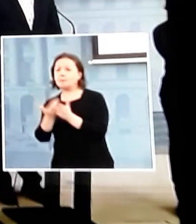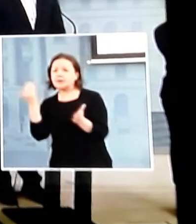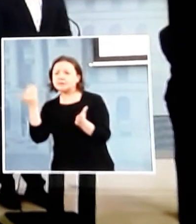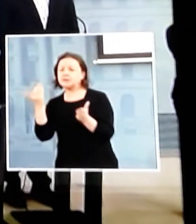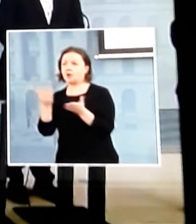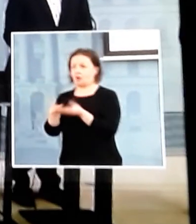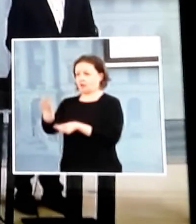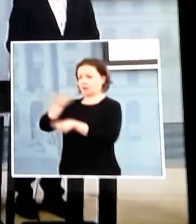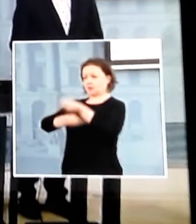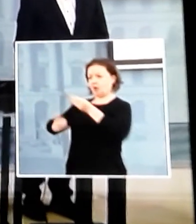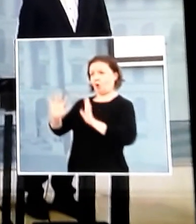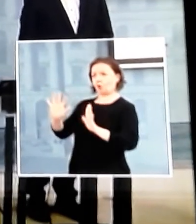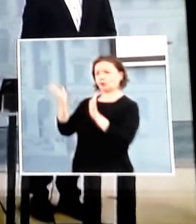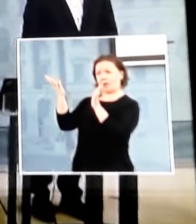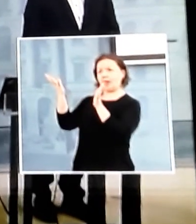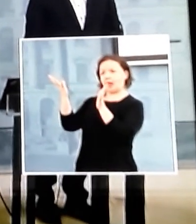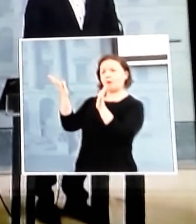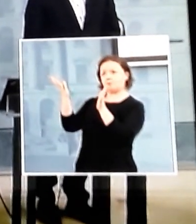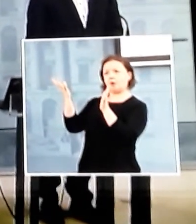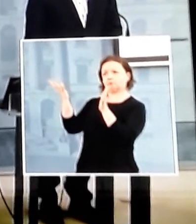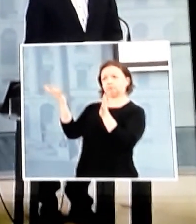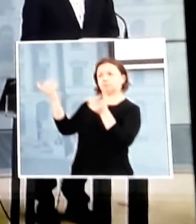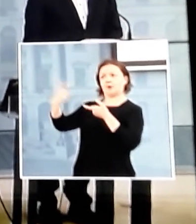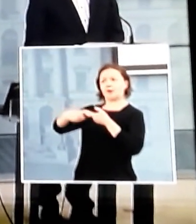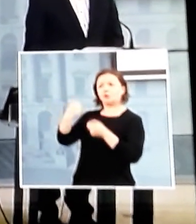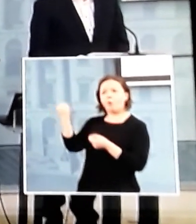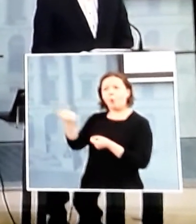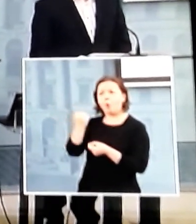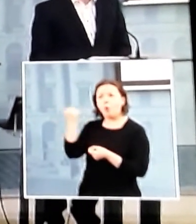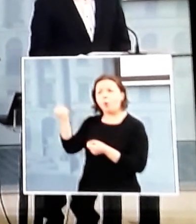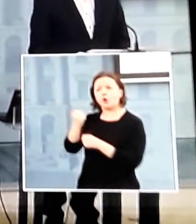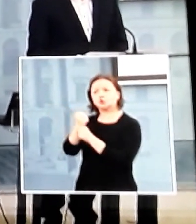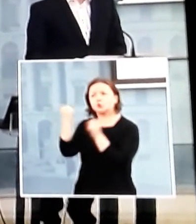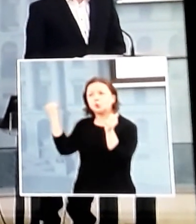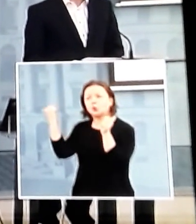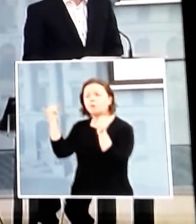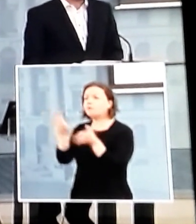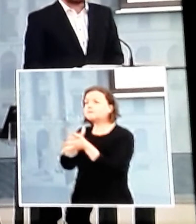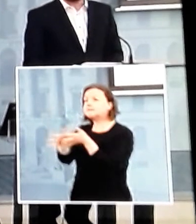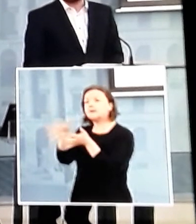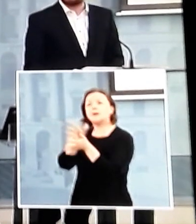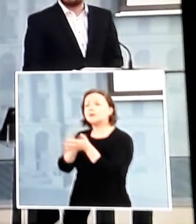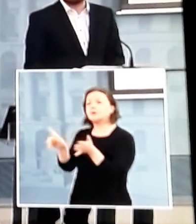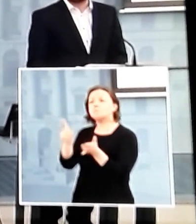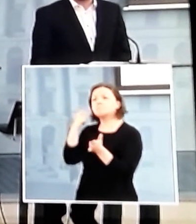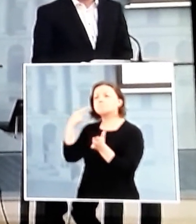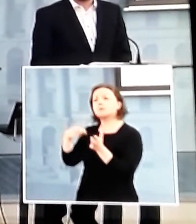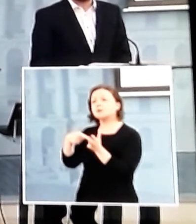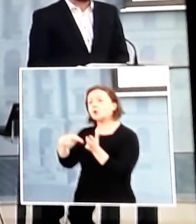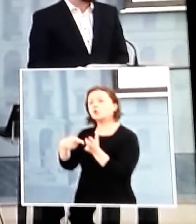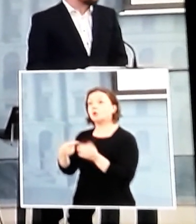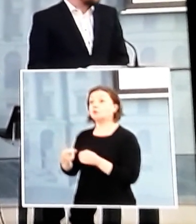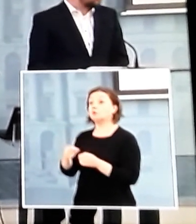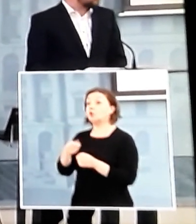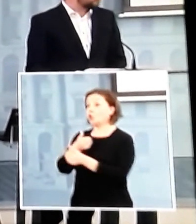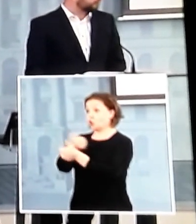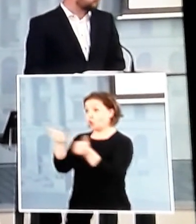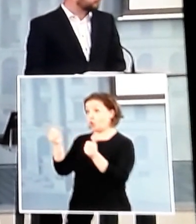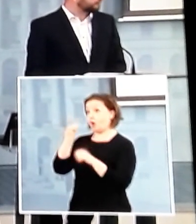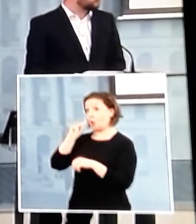perusteella ei ole suosittaa suosittamista, mutta tosiaan avatukset pitää, että kaikki ymmärtää